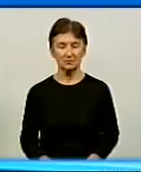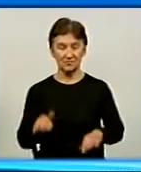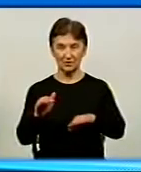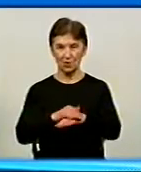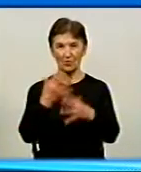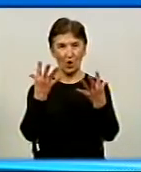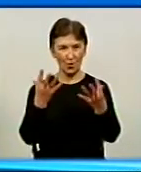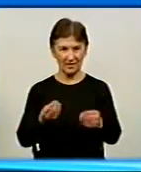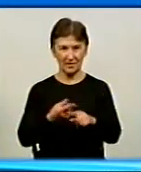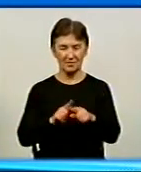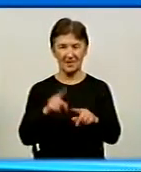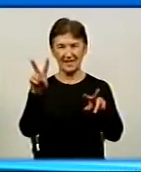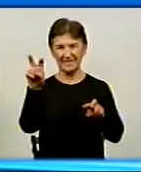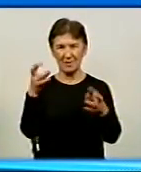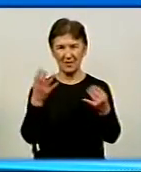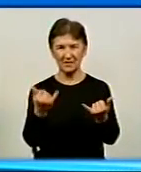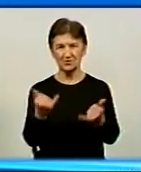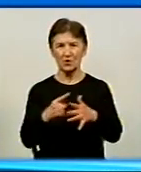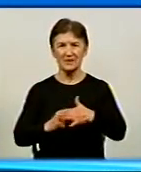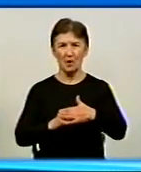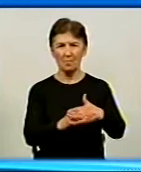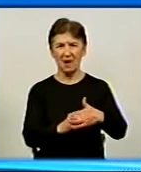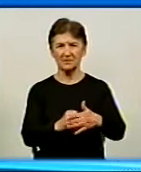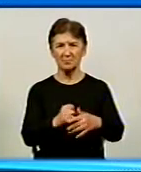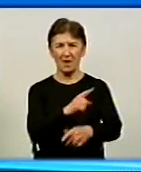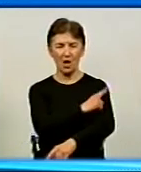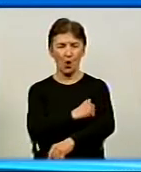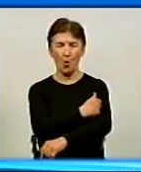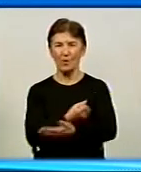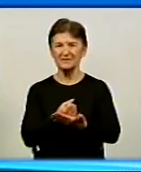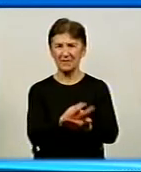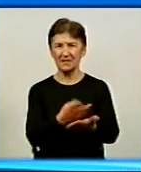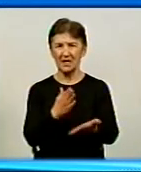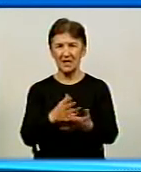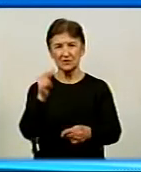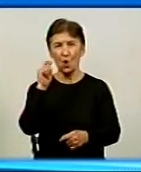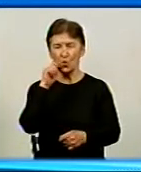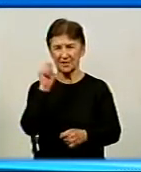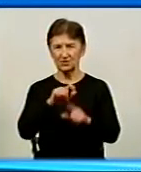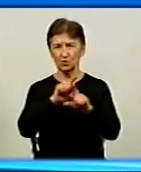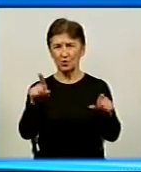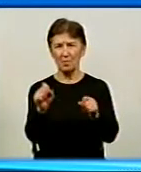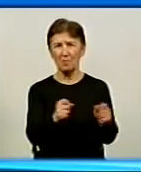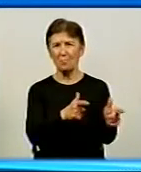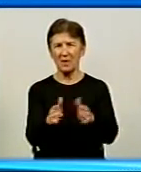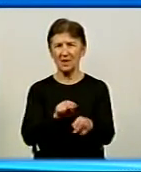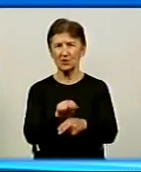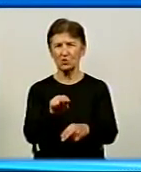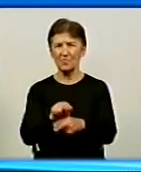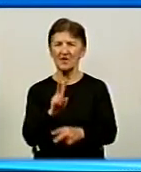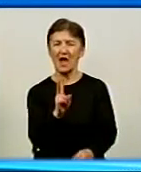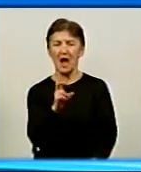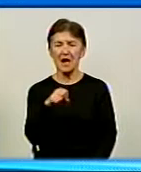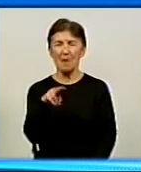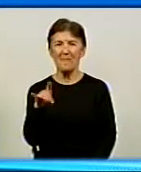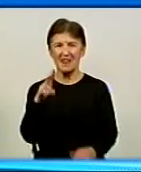Доброго дня, тема дня на Суспільному. В ці дні на базі госпіталю у Кропивницькому проходить Українська школа підготовки капеланів. Організатори визначили